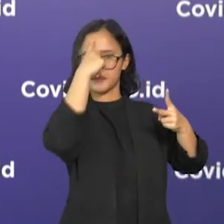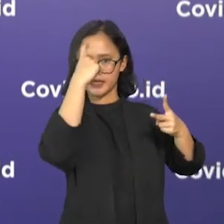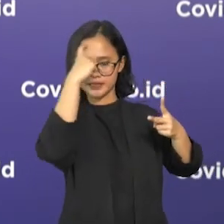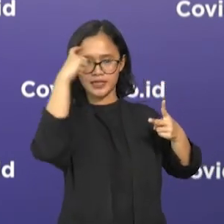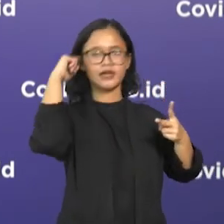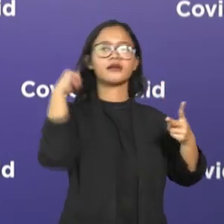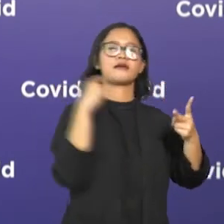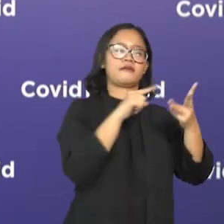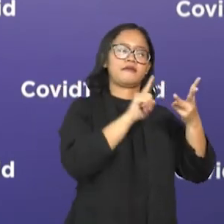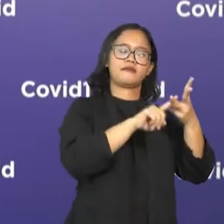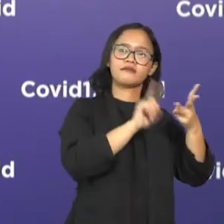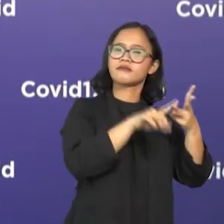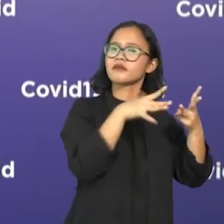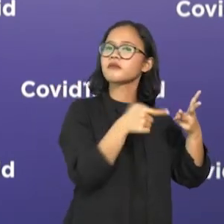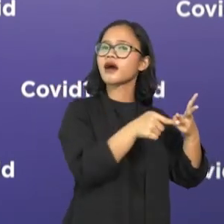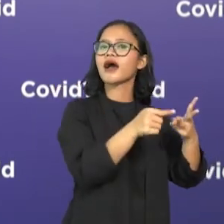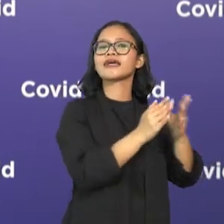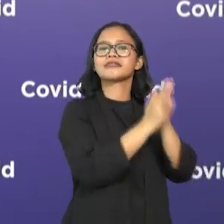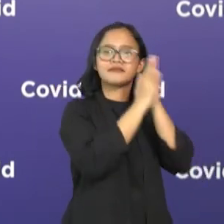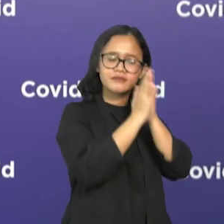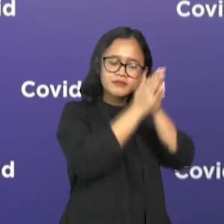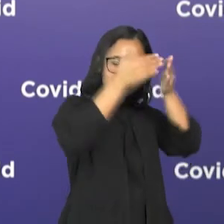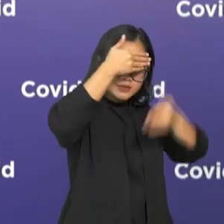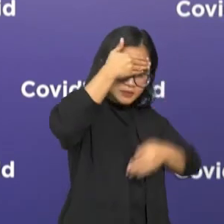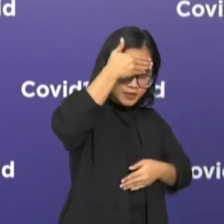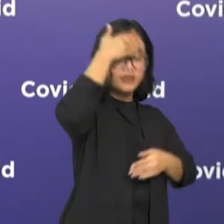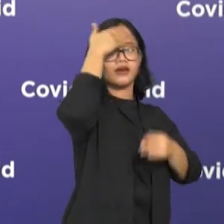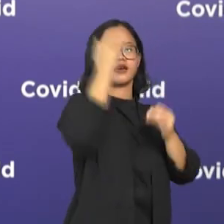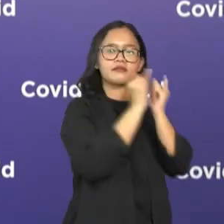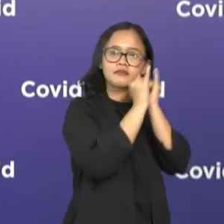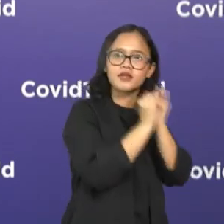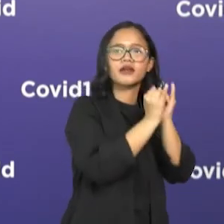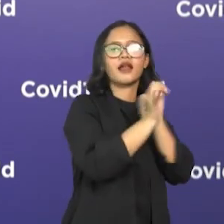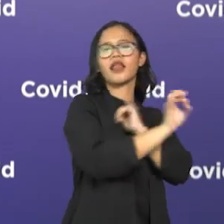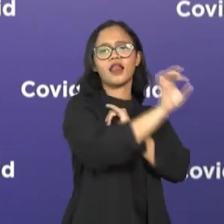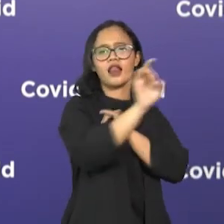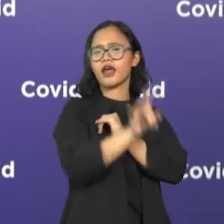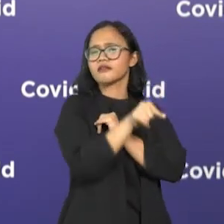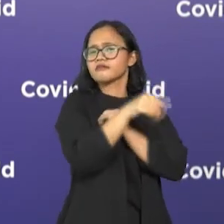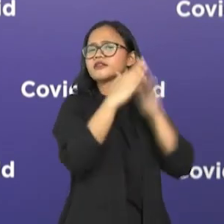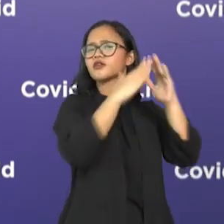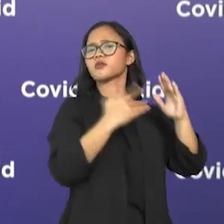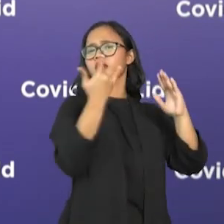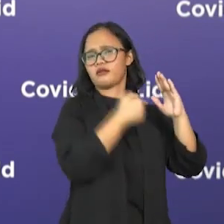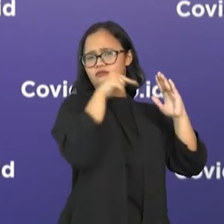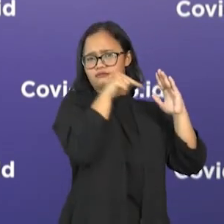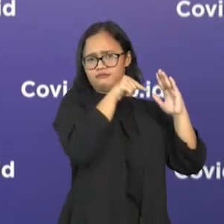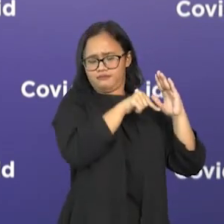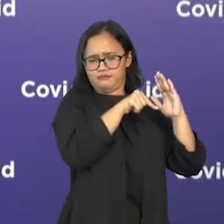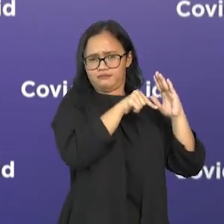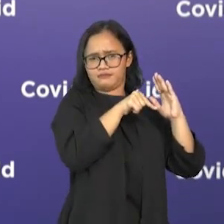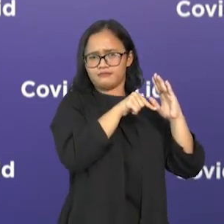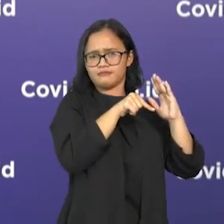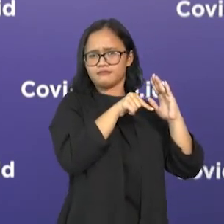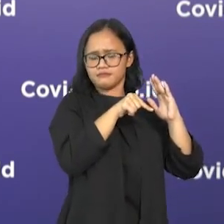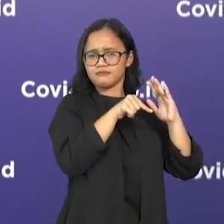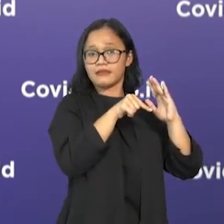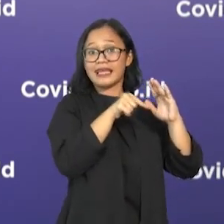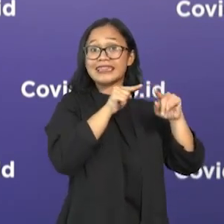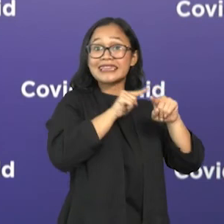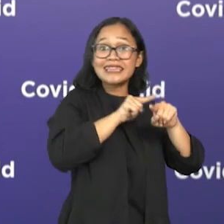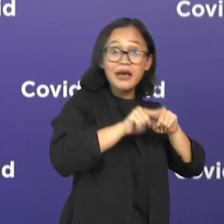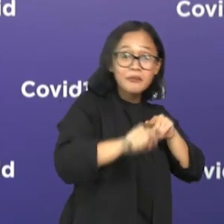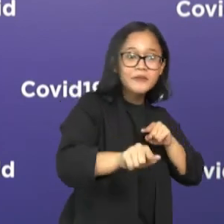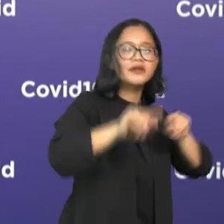rumah, dan beribadah pun dari rumah. Oleh karena itu, kali ini kita harus berada di rumah tetapi tetap